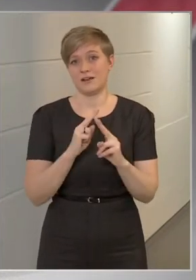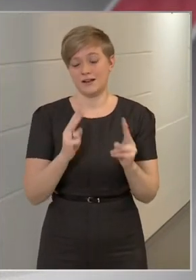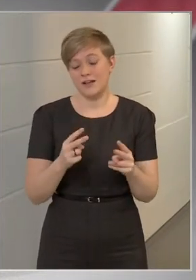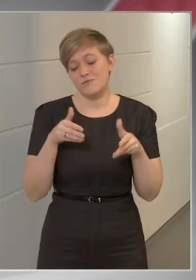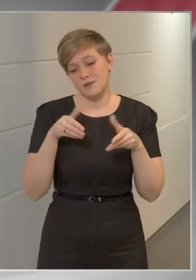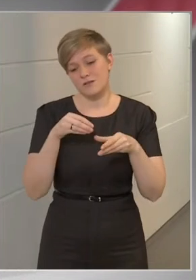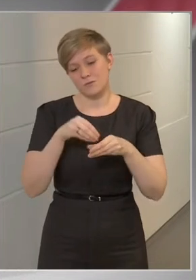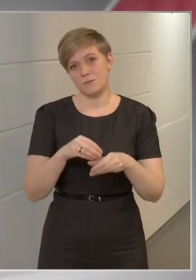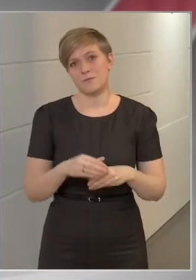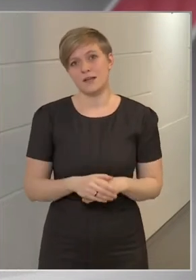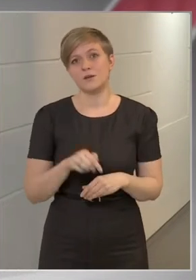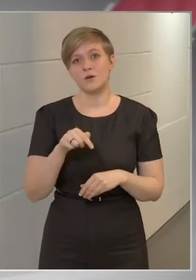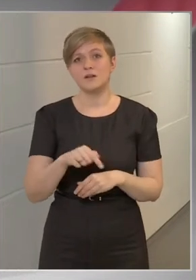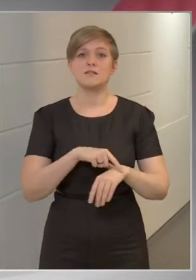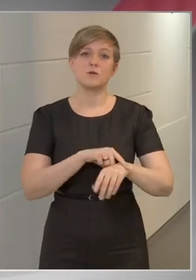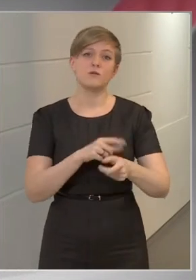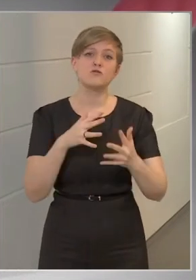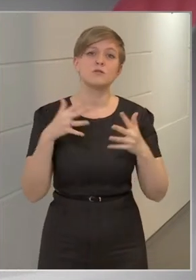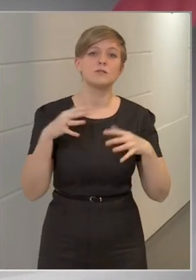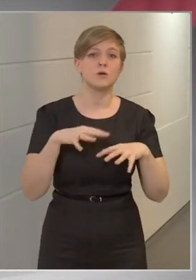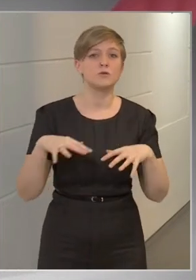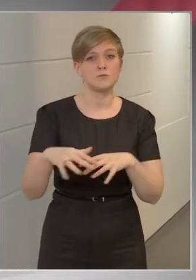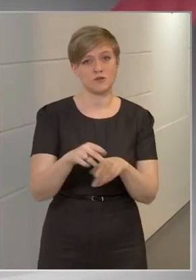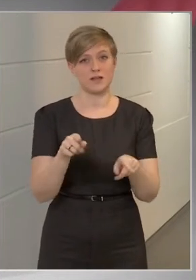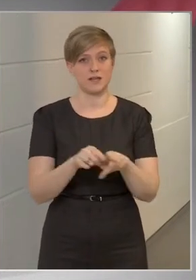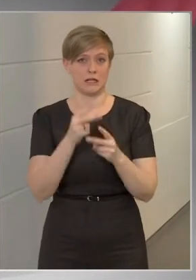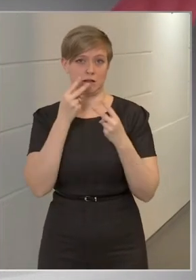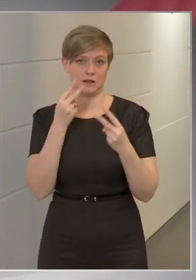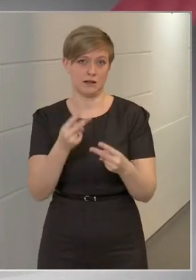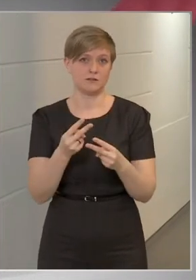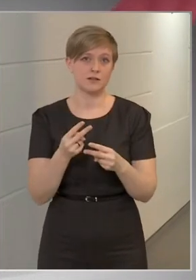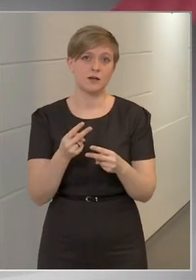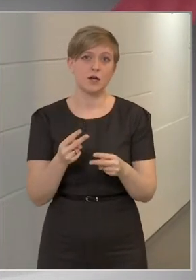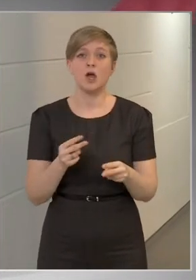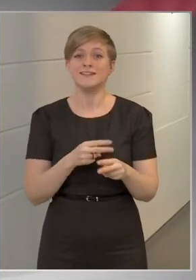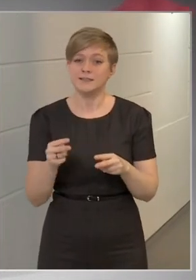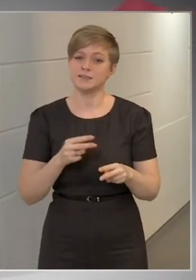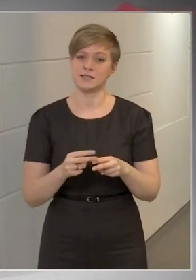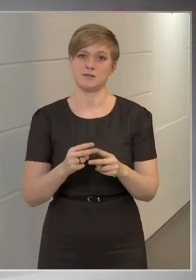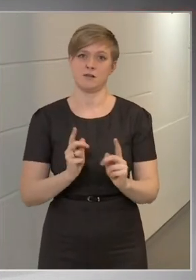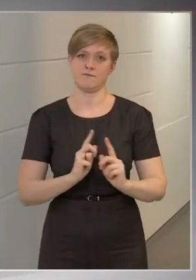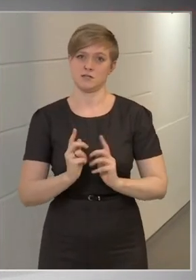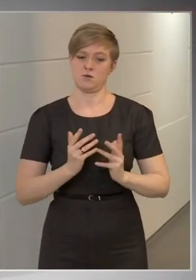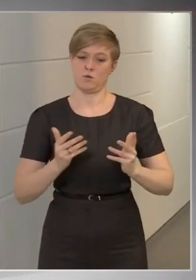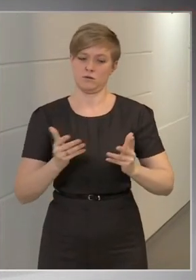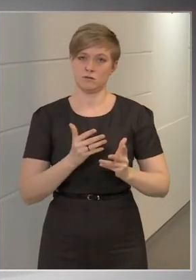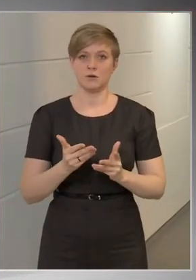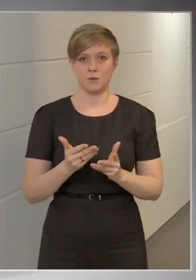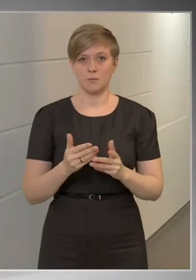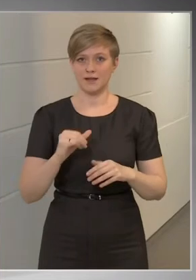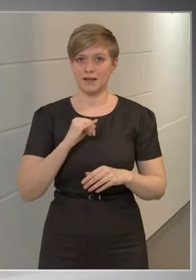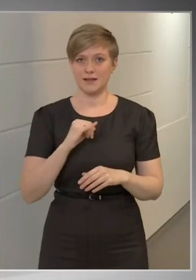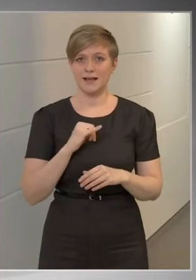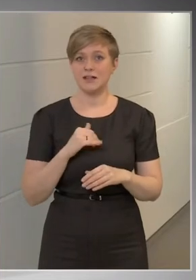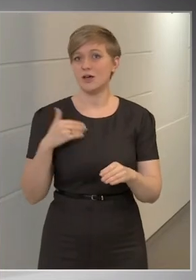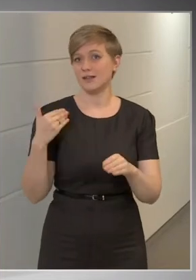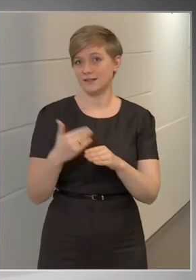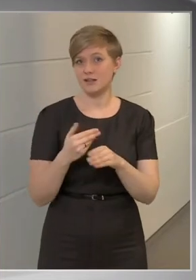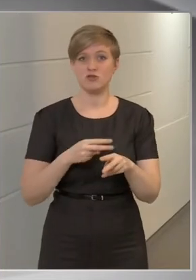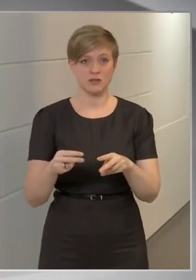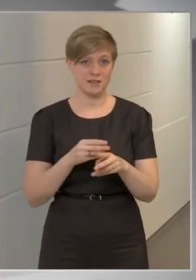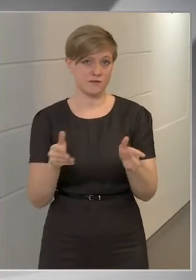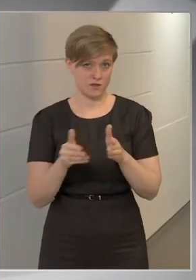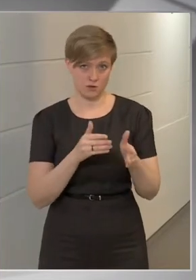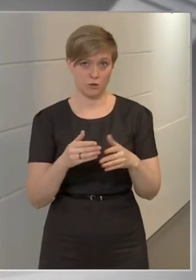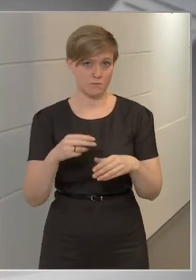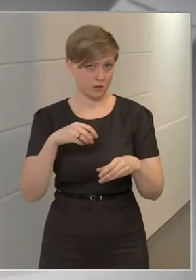bízunk abban, hogy ezt orvosok nagy többsége is így látja. Aki a tiszta viszonyokban érdekelt, és aki eddig is tiszta viszonyoknak megfelelően dolgozott,